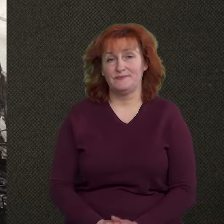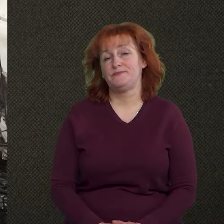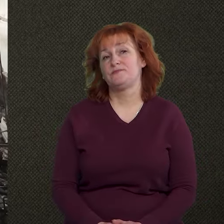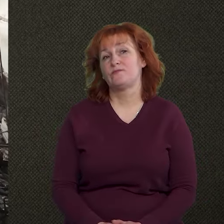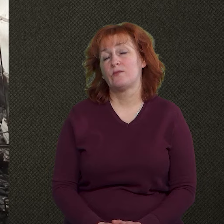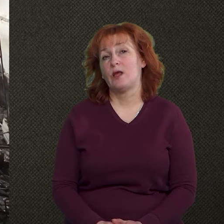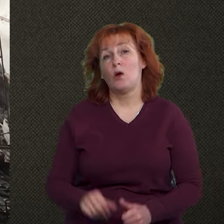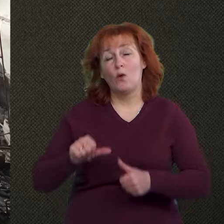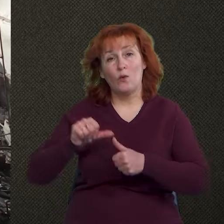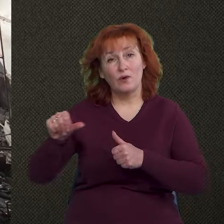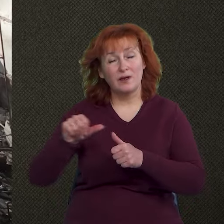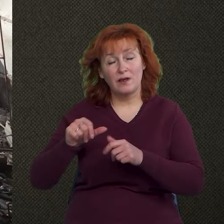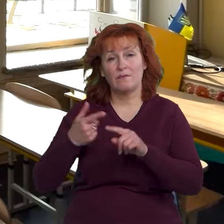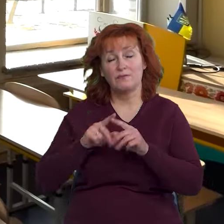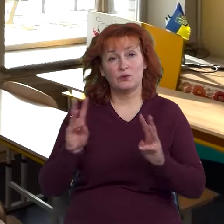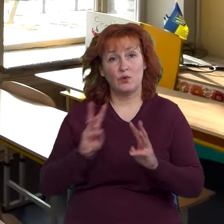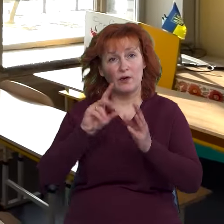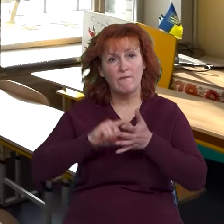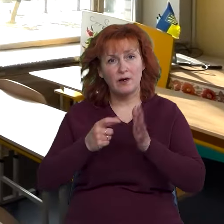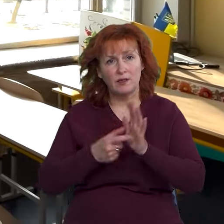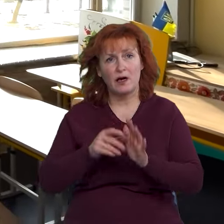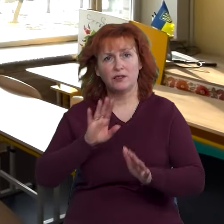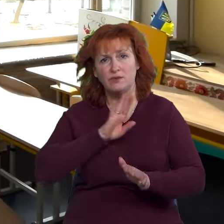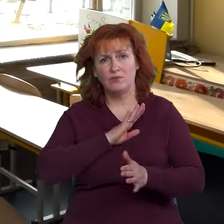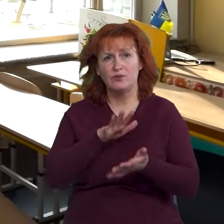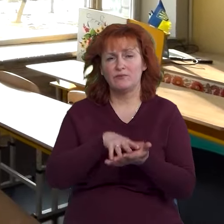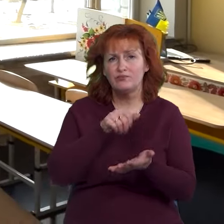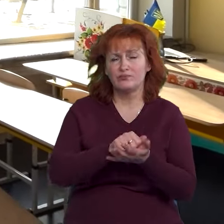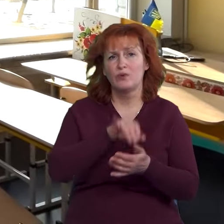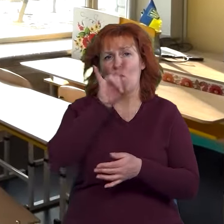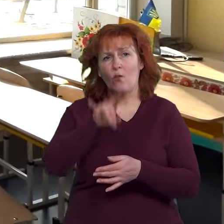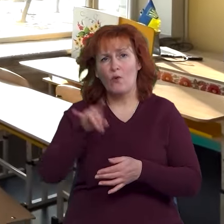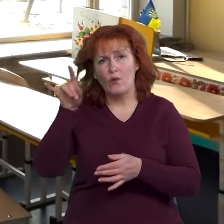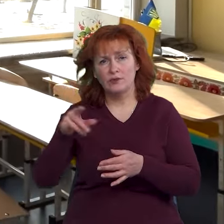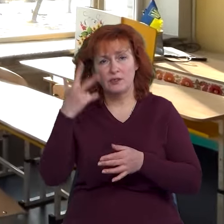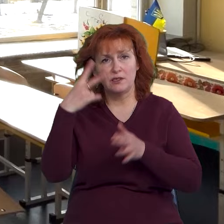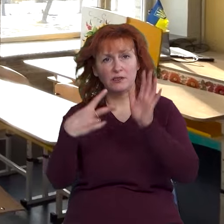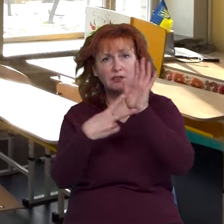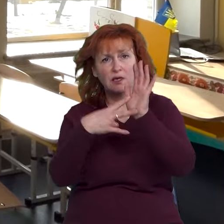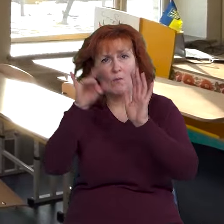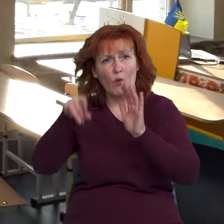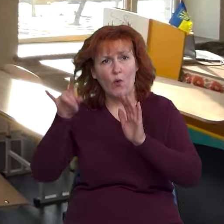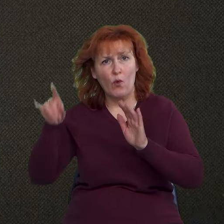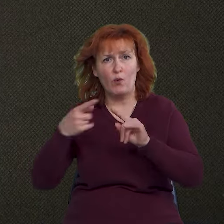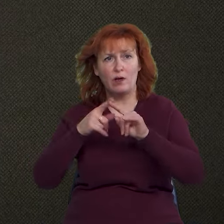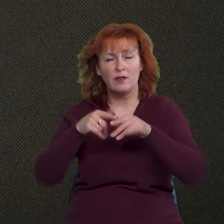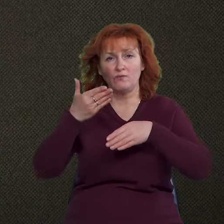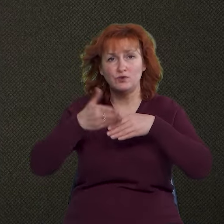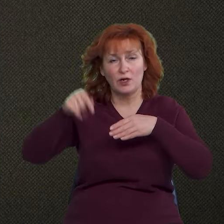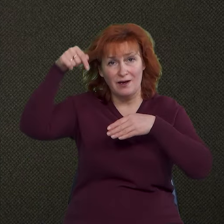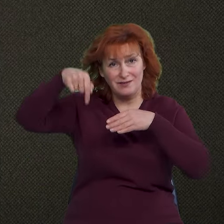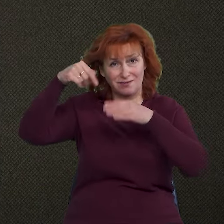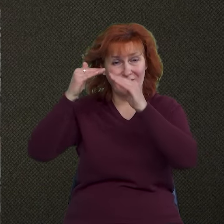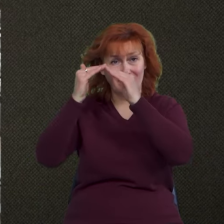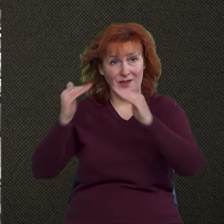використання. Крім згорілих класів, у закладі були прострелені або пошкоджені 37 вікон та частина даху. Находили